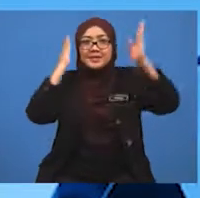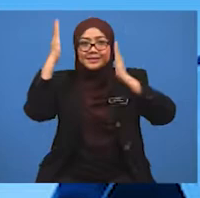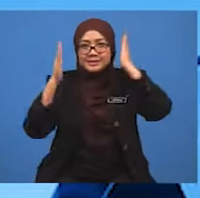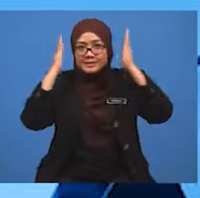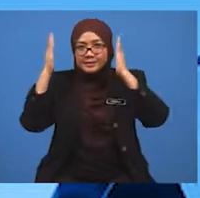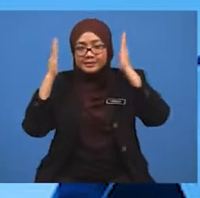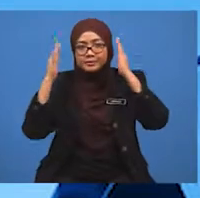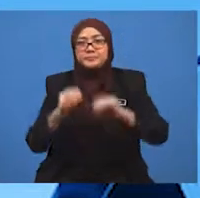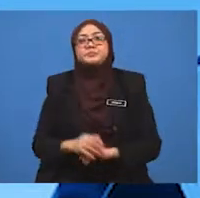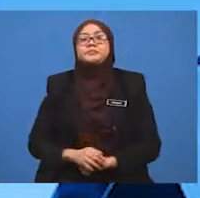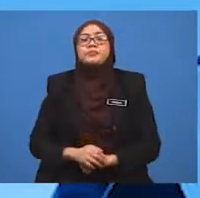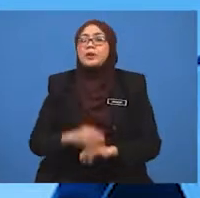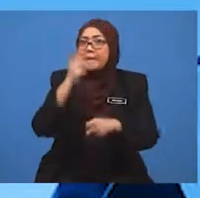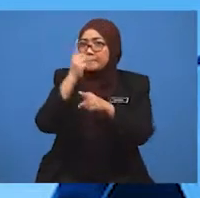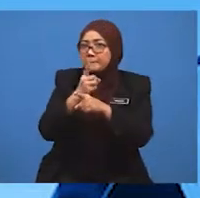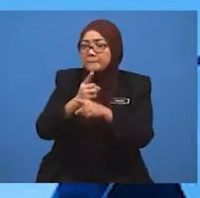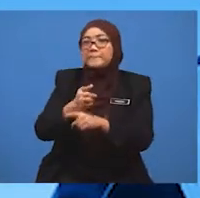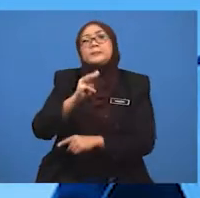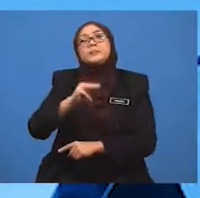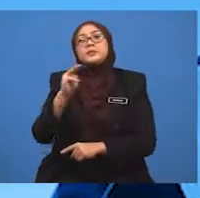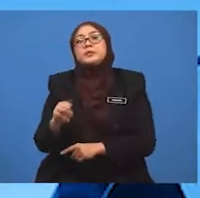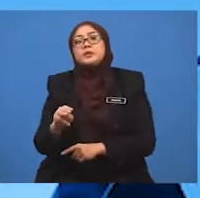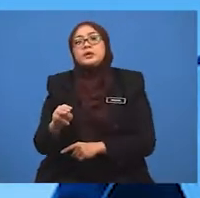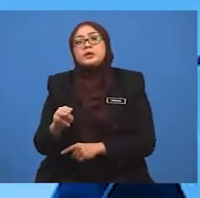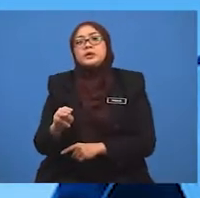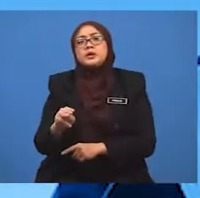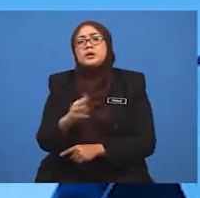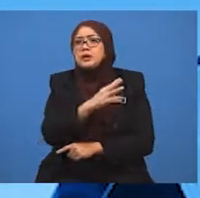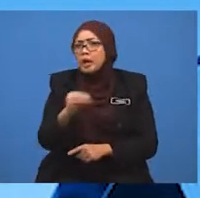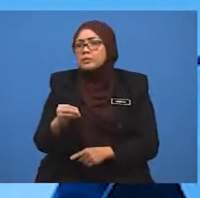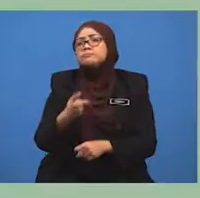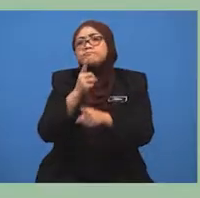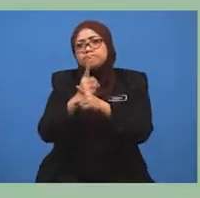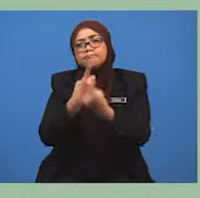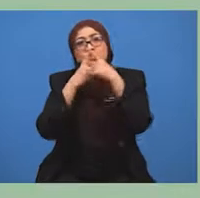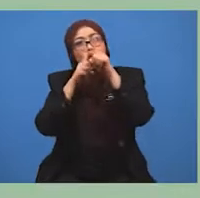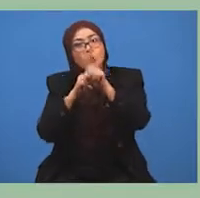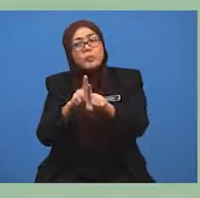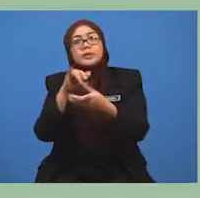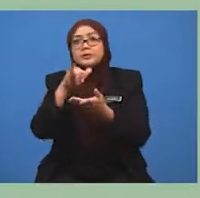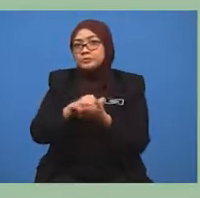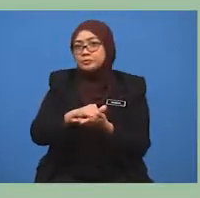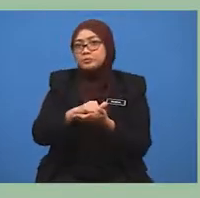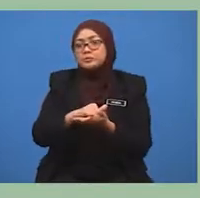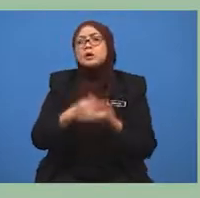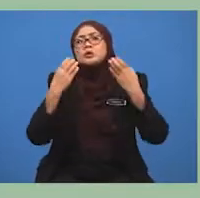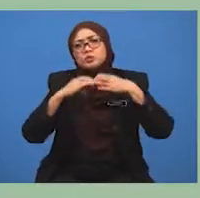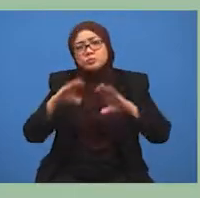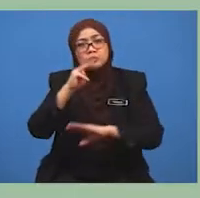Betul itu, murid-murid. Tepat sekali jawapan, murid-murid. Cuba, murid-murid,